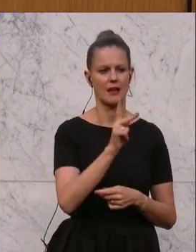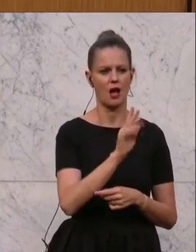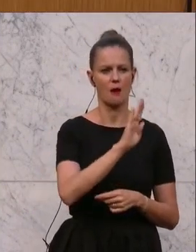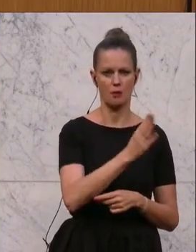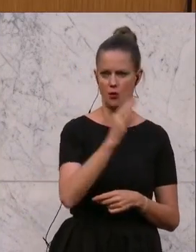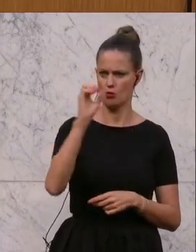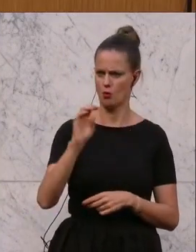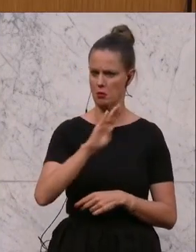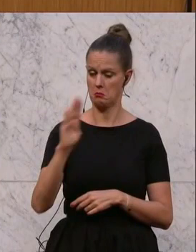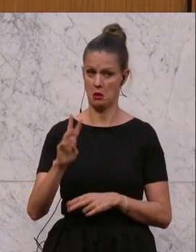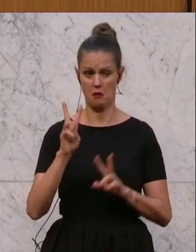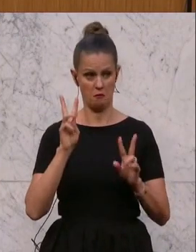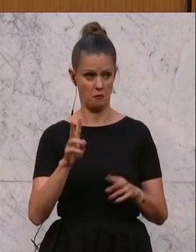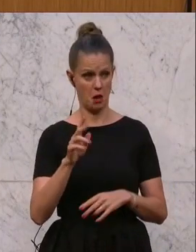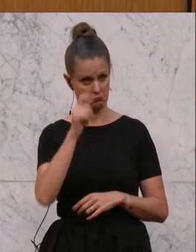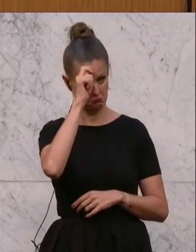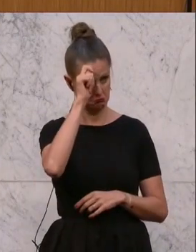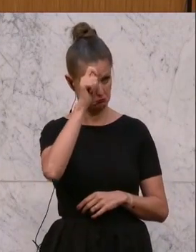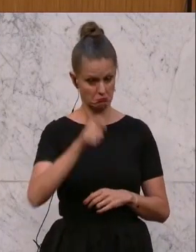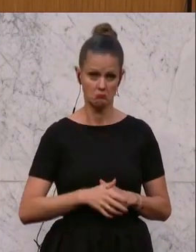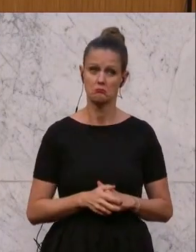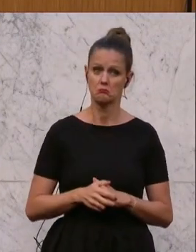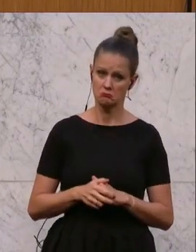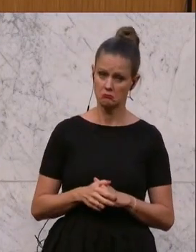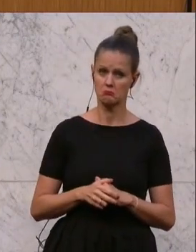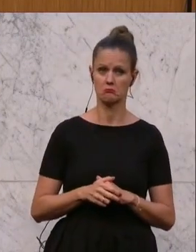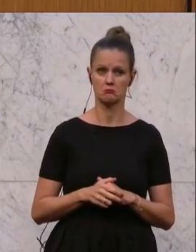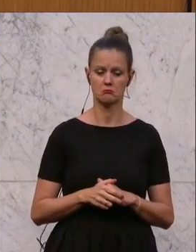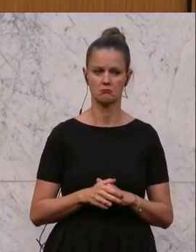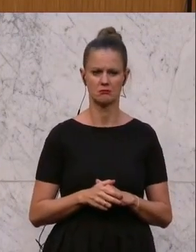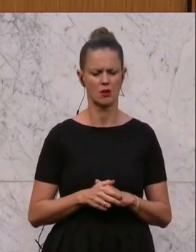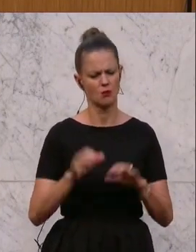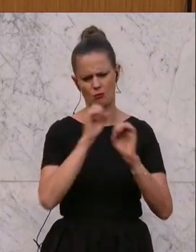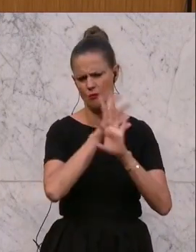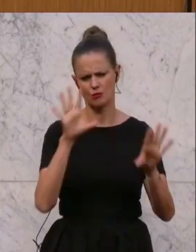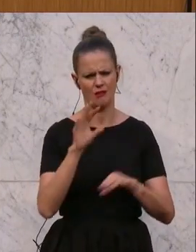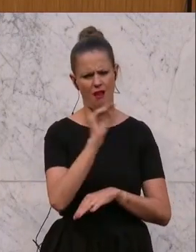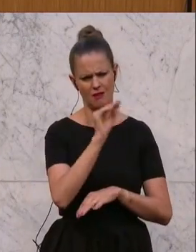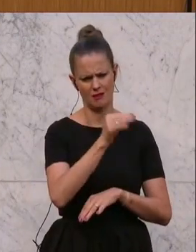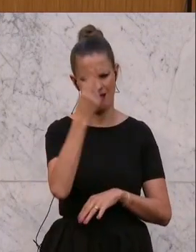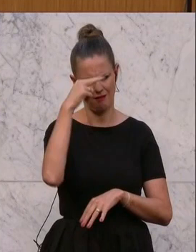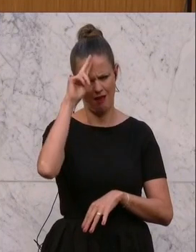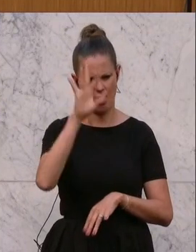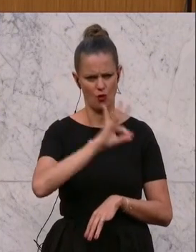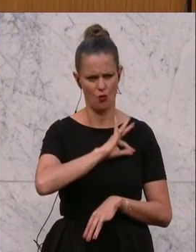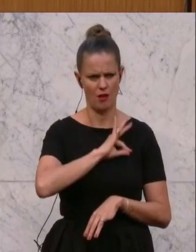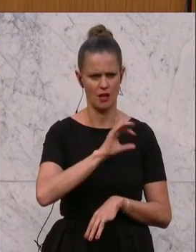was ja sehr bemerkenswert ist im Übrigen, dann sage ich Ihnen schon in aller Deutlichkeit, Herr Kollege Stöger,